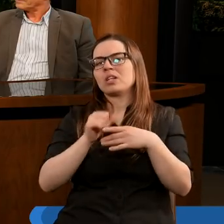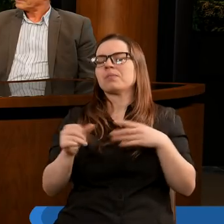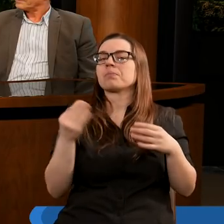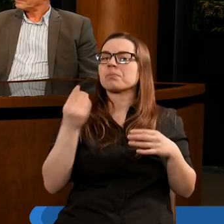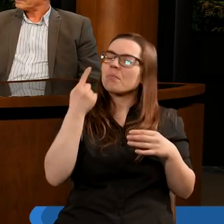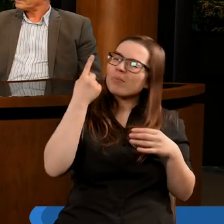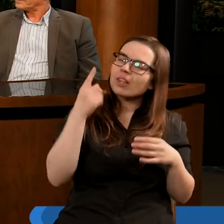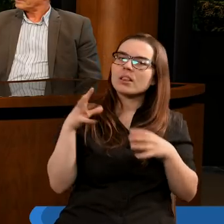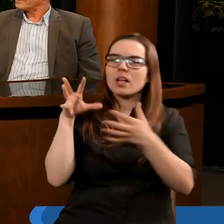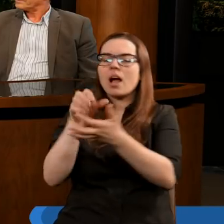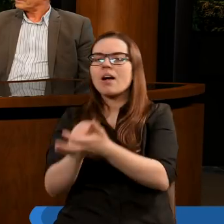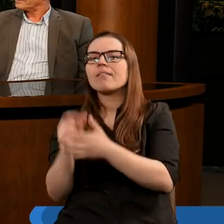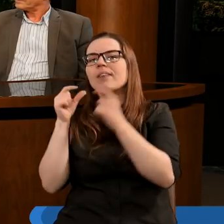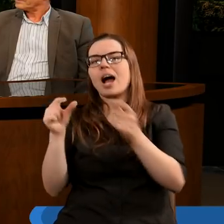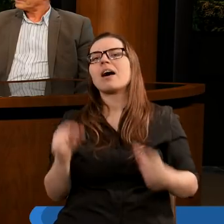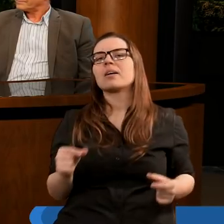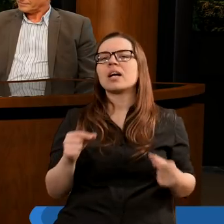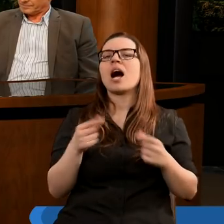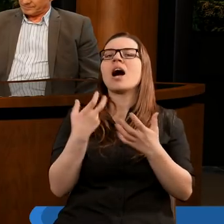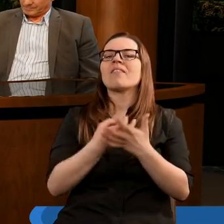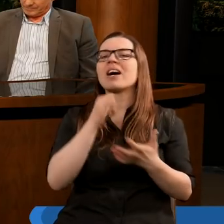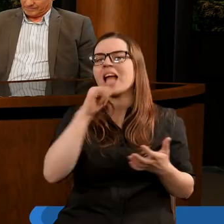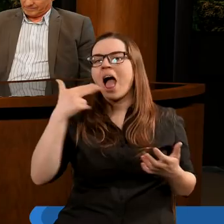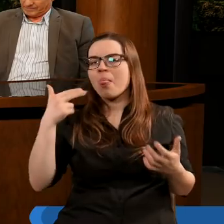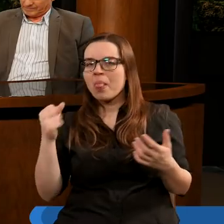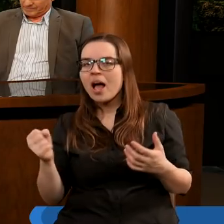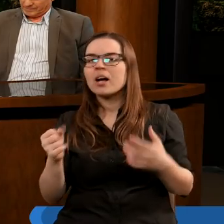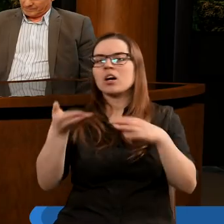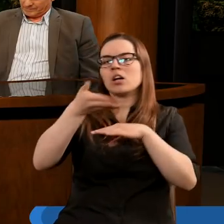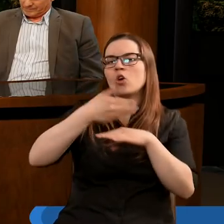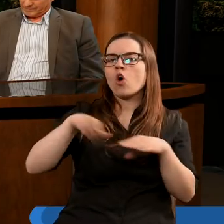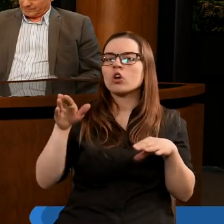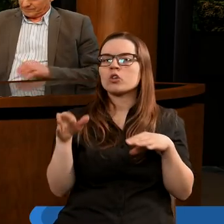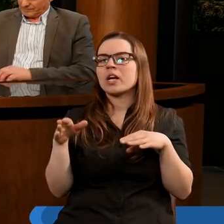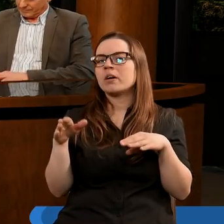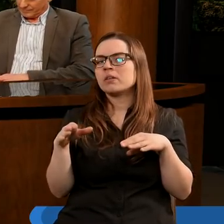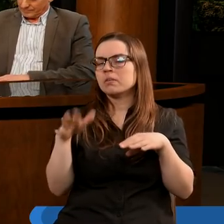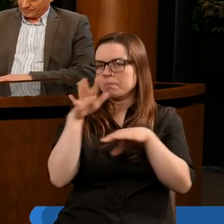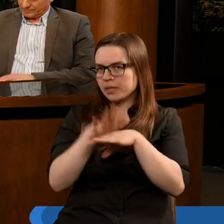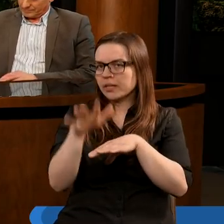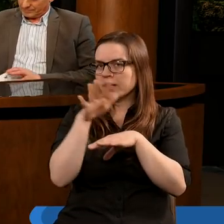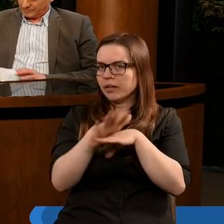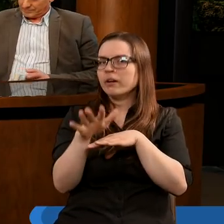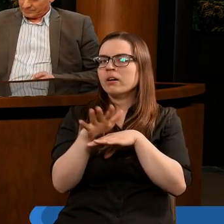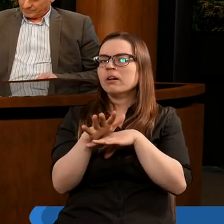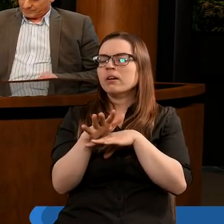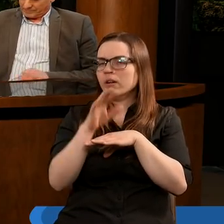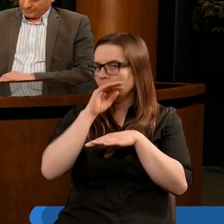sięgnęli jeszcze do jednego fragmentu. Ewangelia według świętego Jana, rozdział 15.